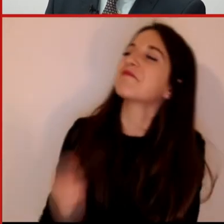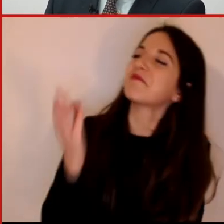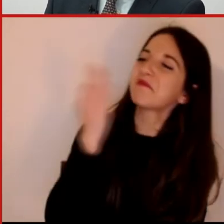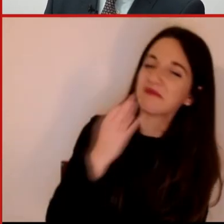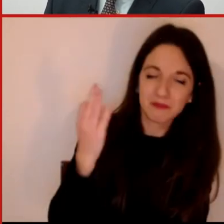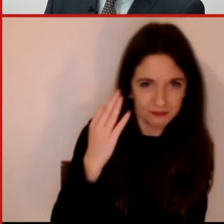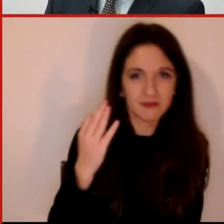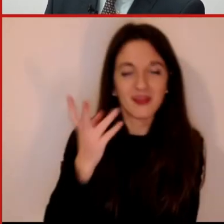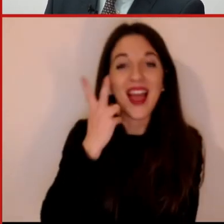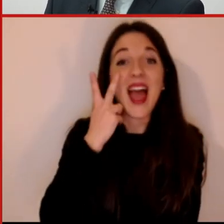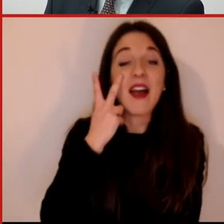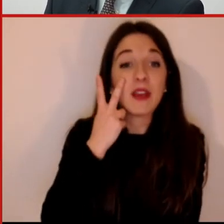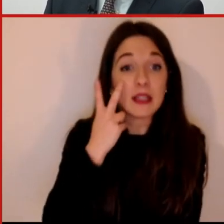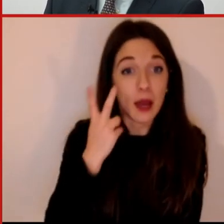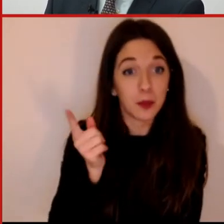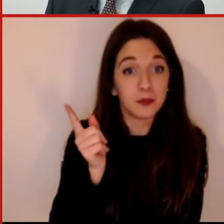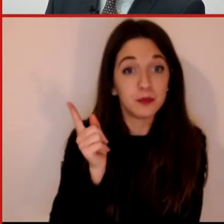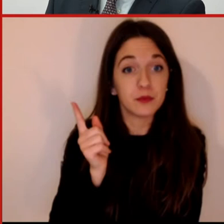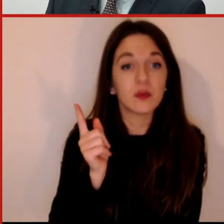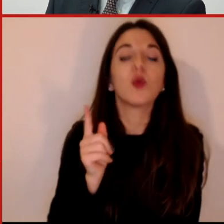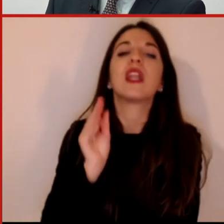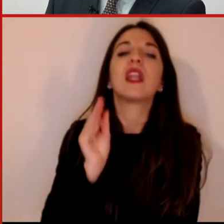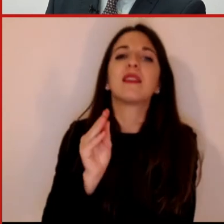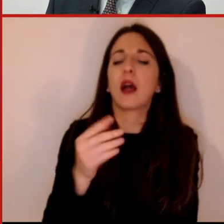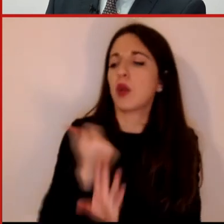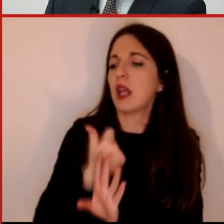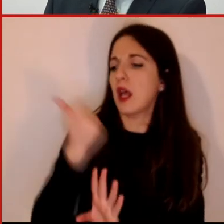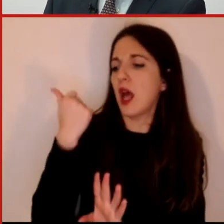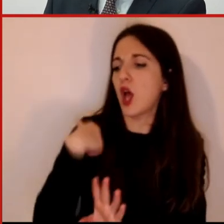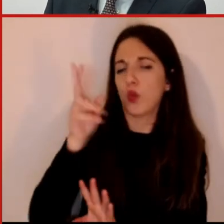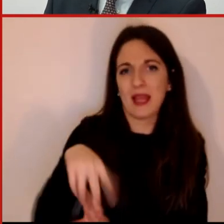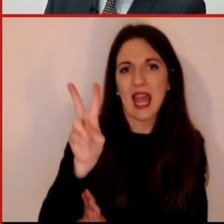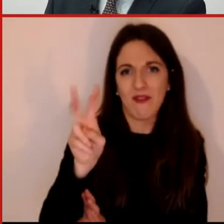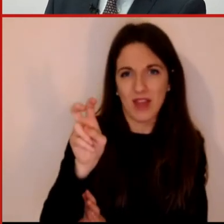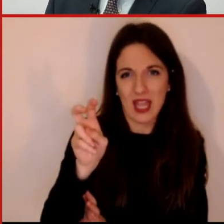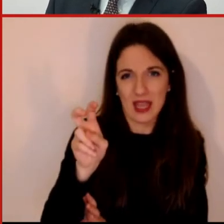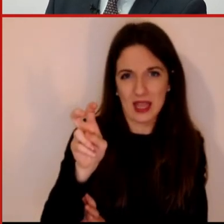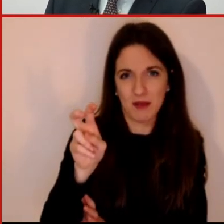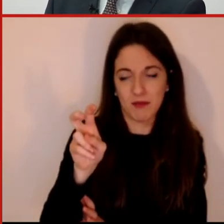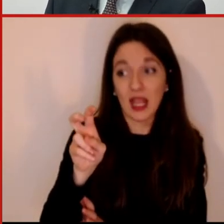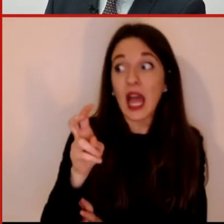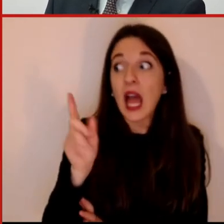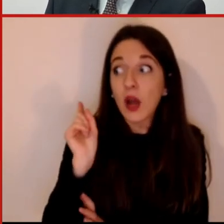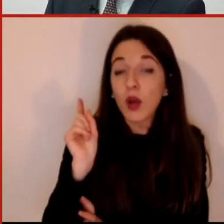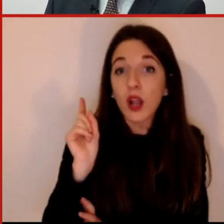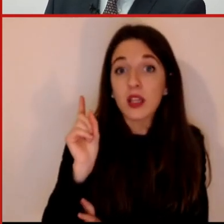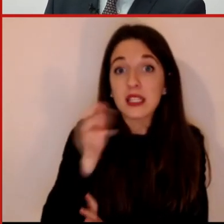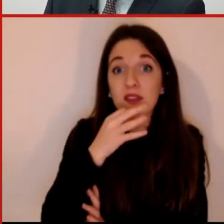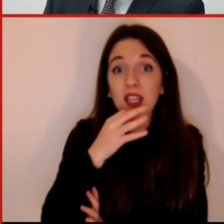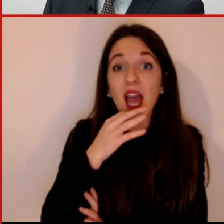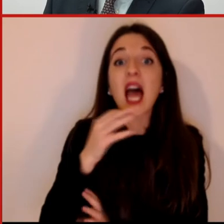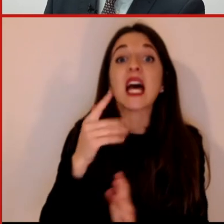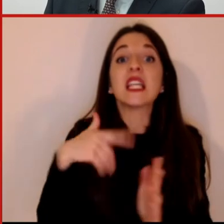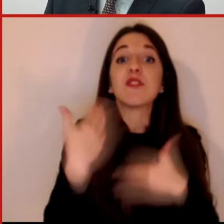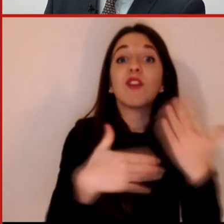diciamo i risultati, la domanda era quanto accaduto nel 2020? Ha accelerato lo sviluppo digitale del paese e